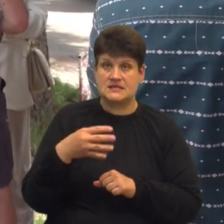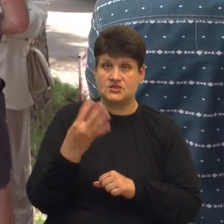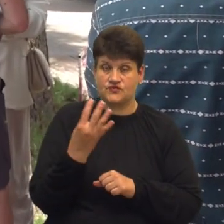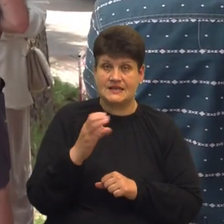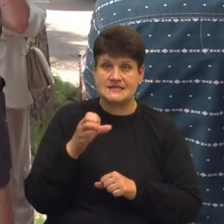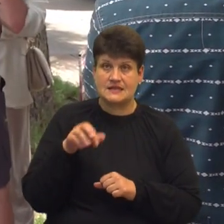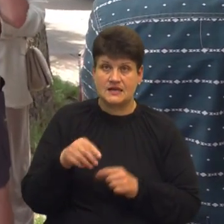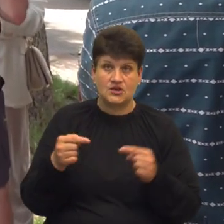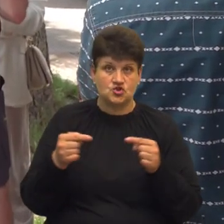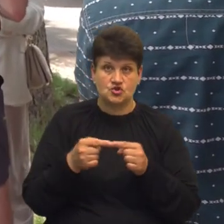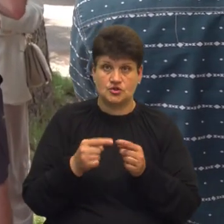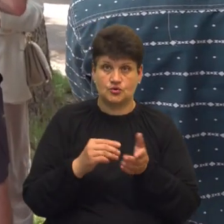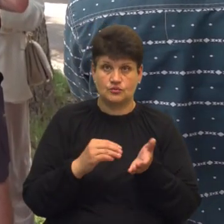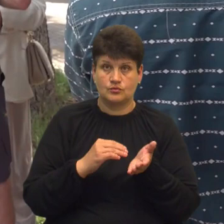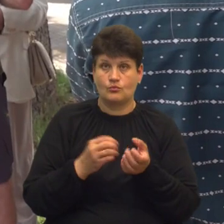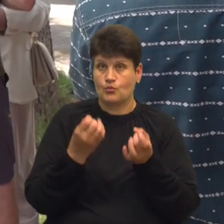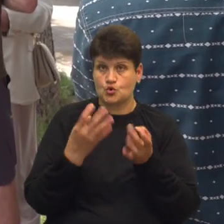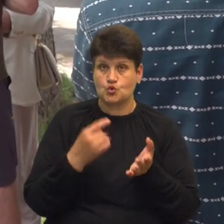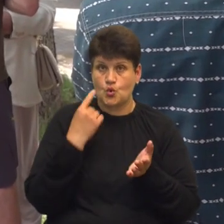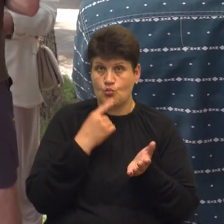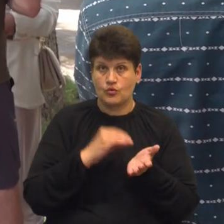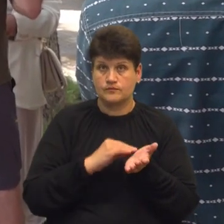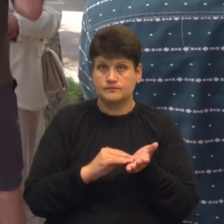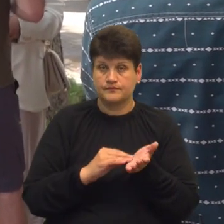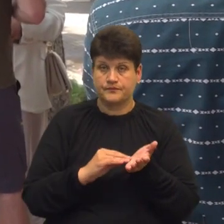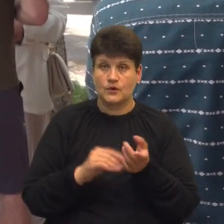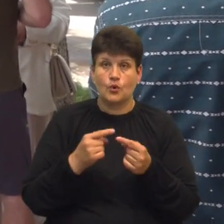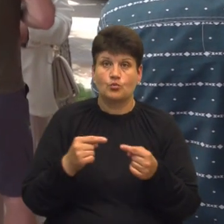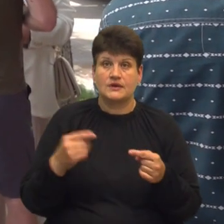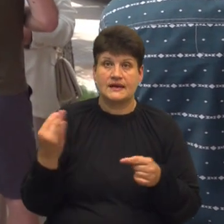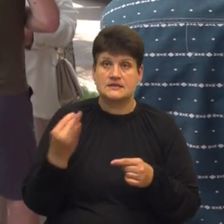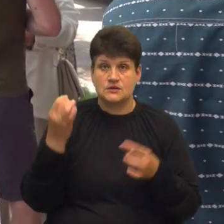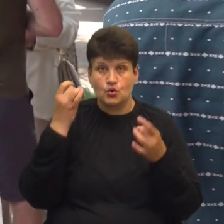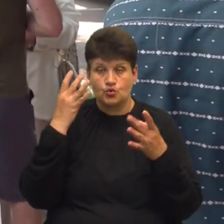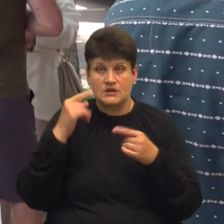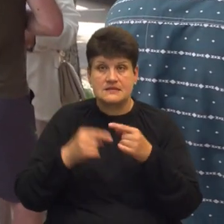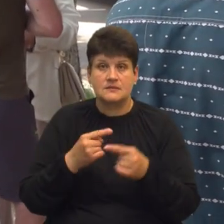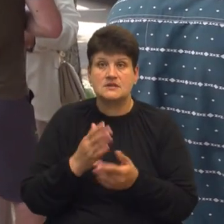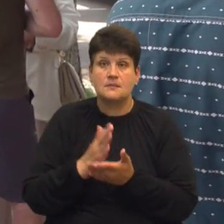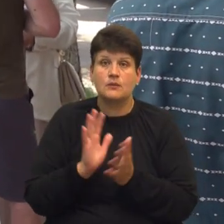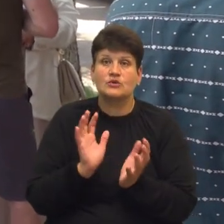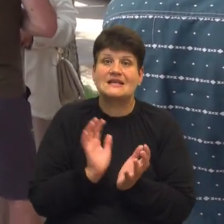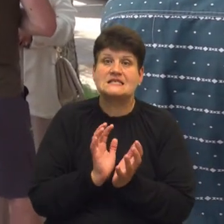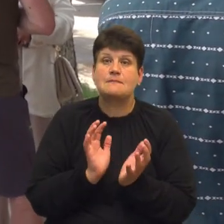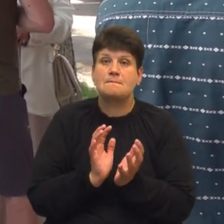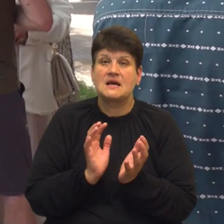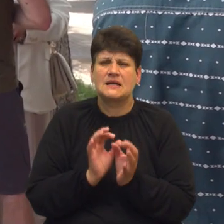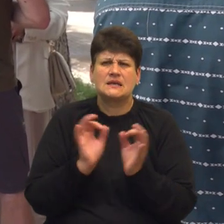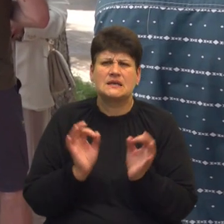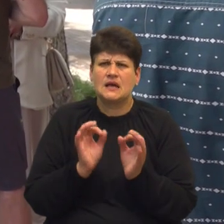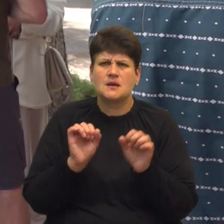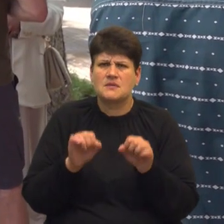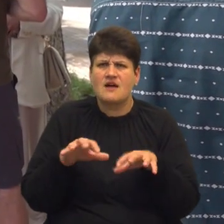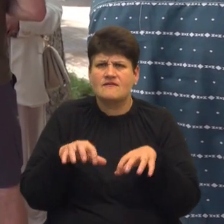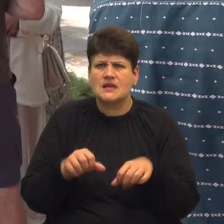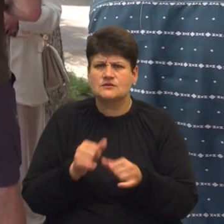там дуже чітко і дуже простою мовою говорить про те, що будь-яка історична і культура спадщина має бути збережена. Ніякі права власності